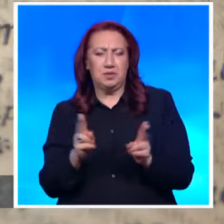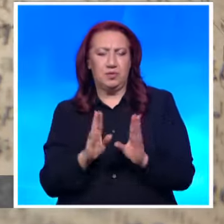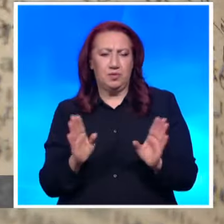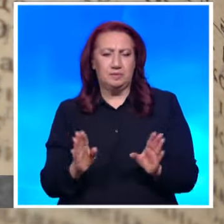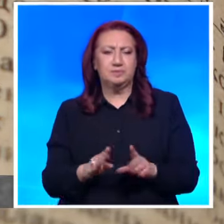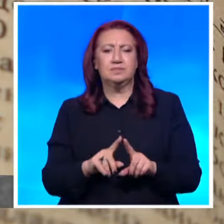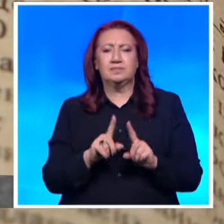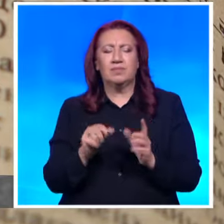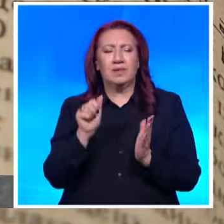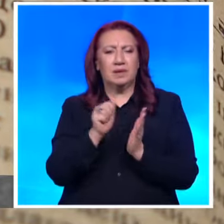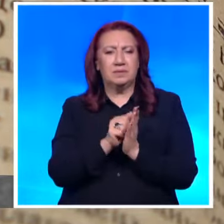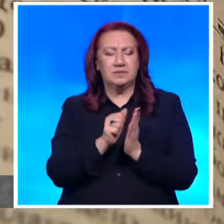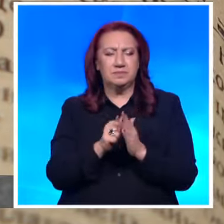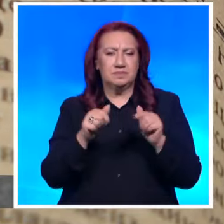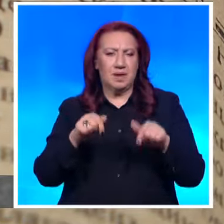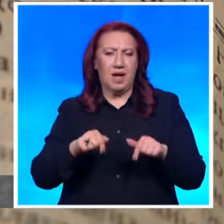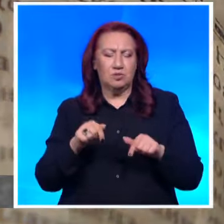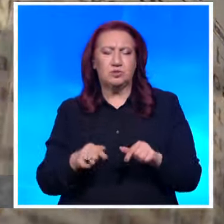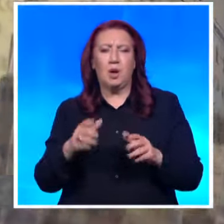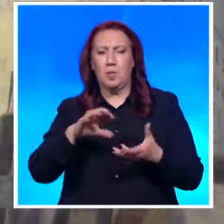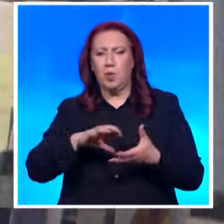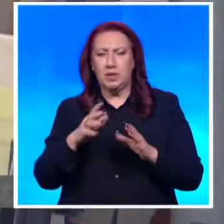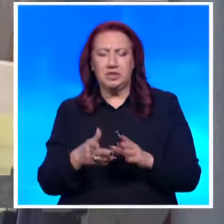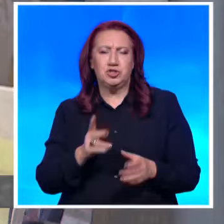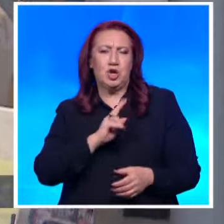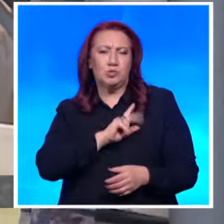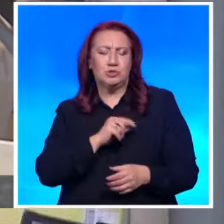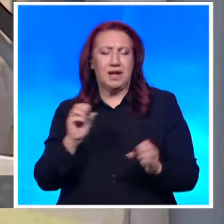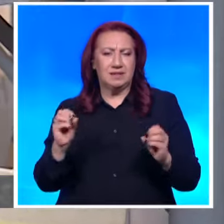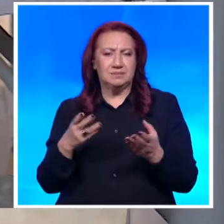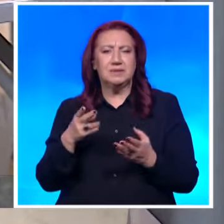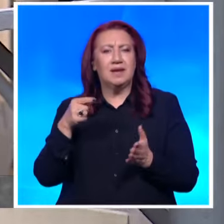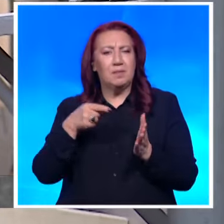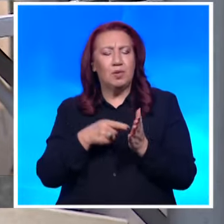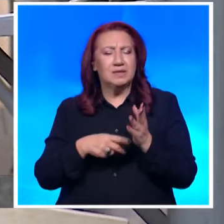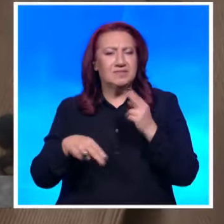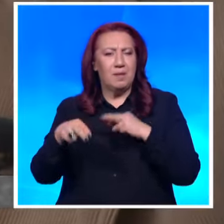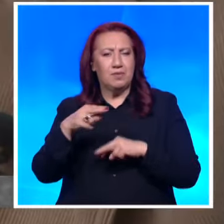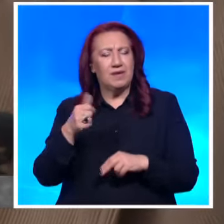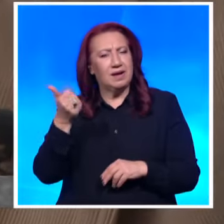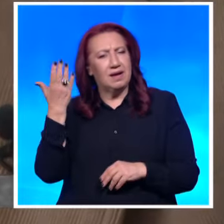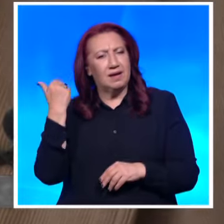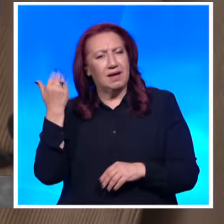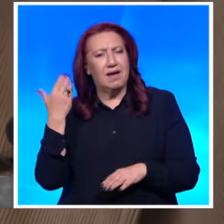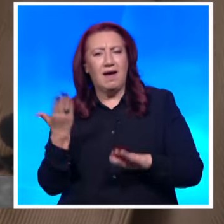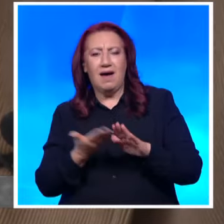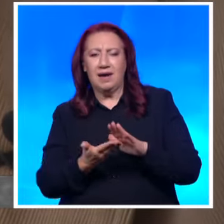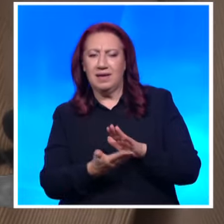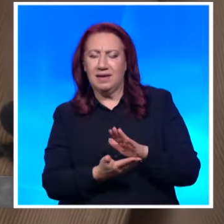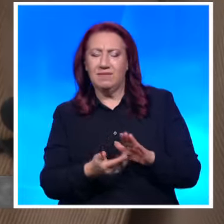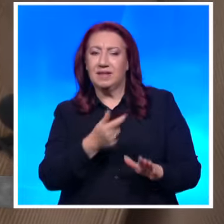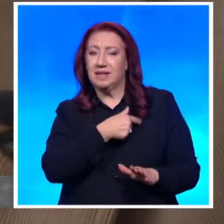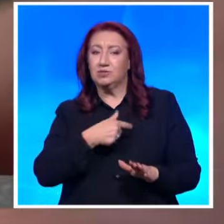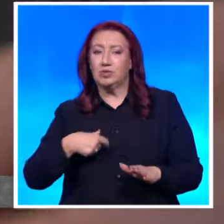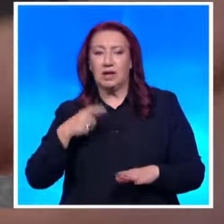печата с актуални политически и социални събития показва проверката ни в архива на Националната библиотека. Антони Останов обаче има в